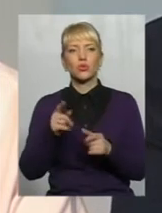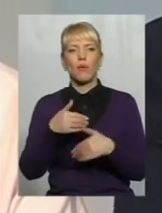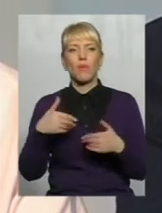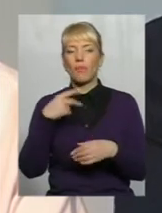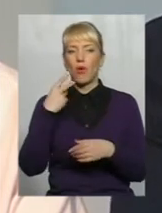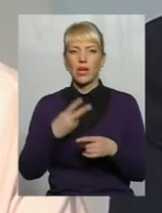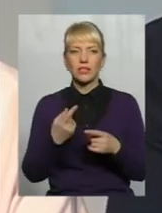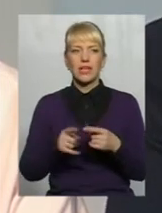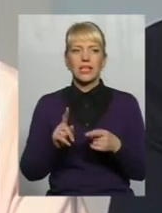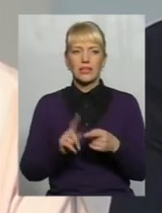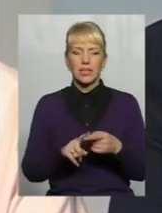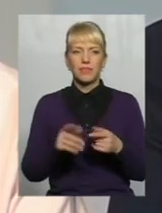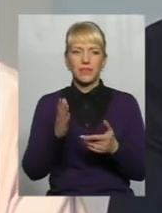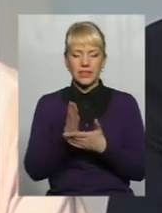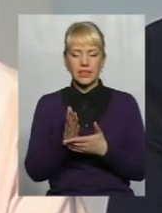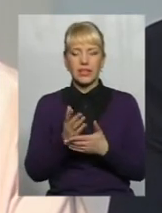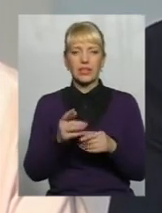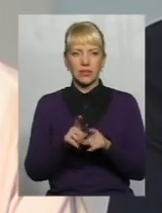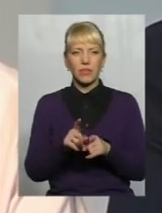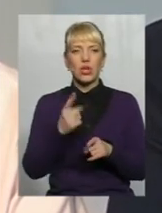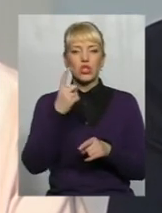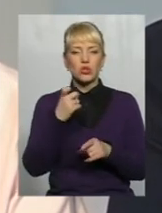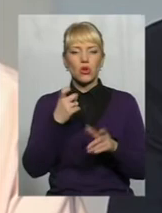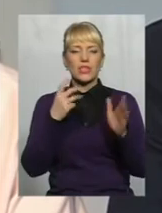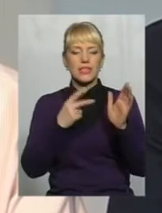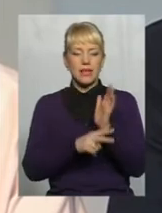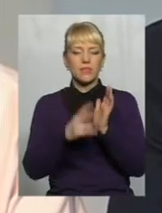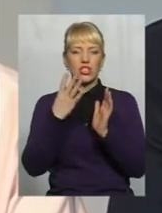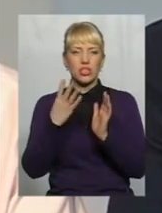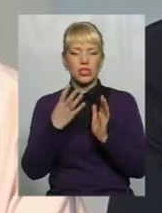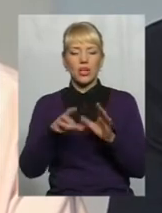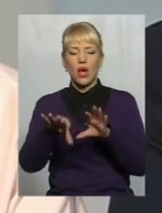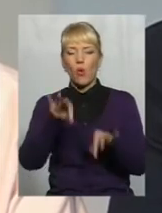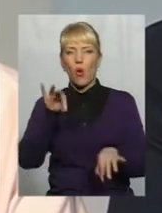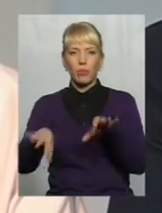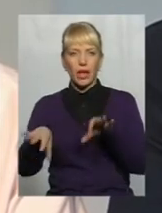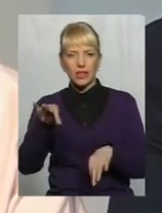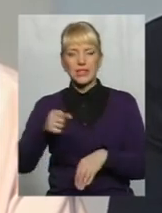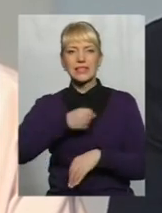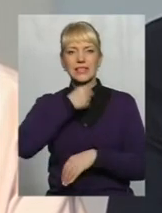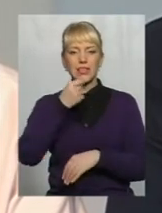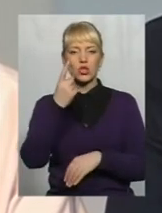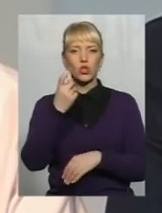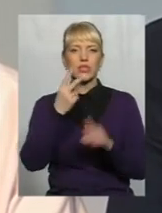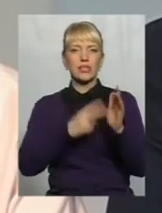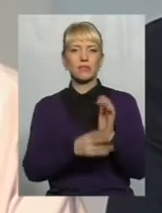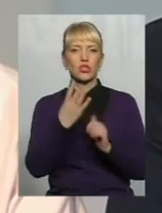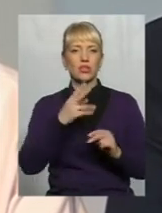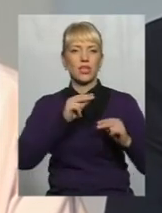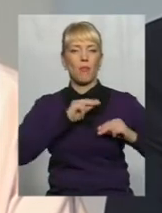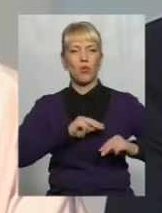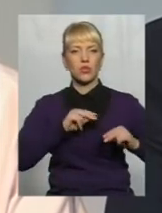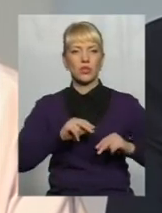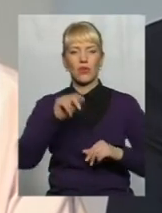Я такий короткий відступ, тому що в нас 174 обраних старости Тобто 174 посадових особи набули